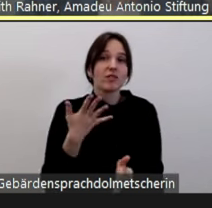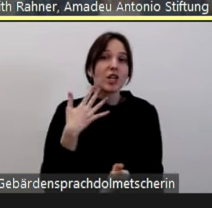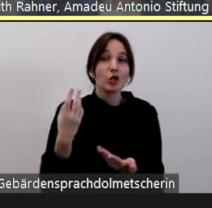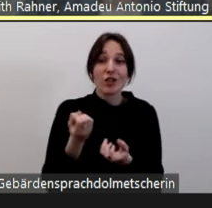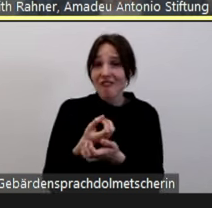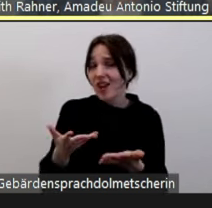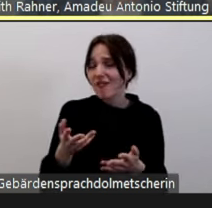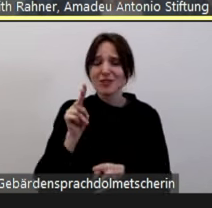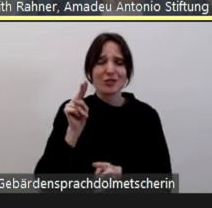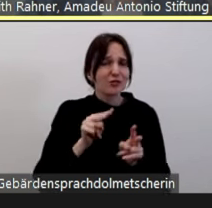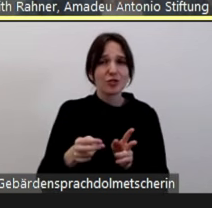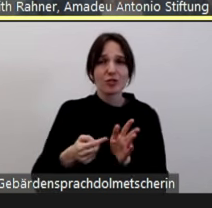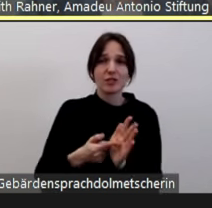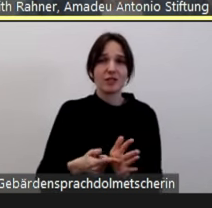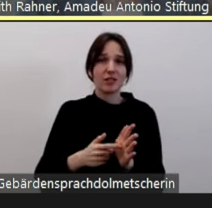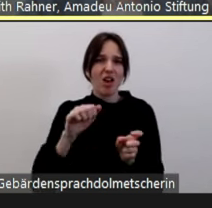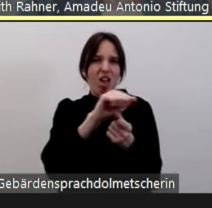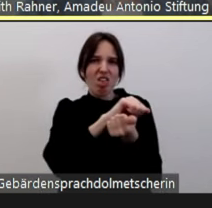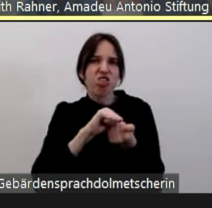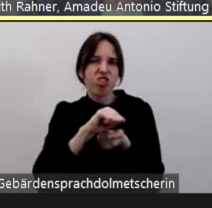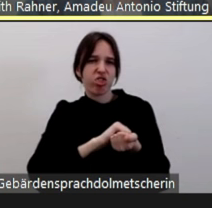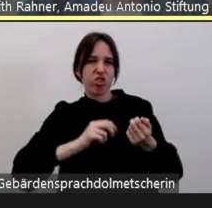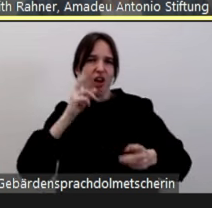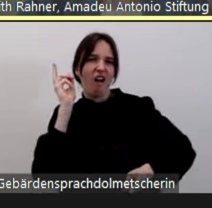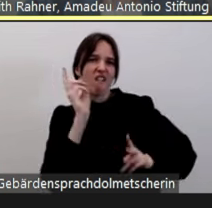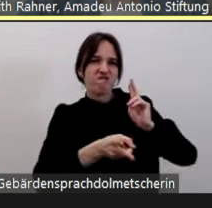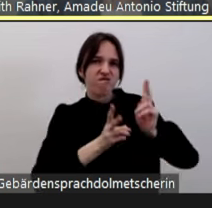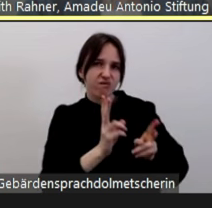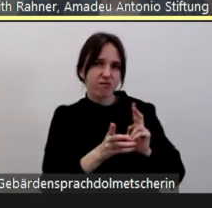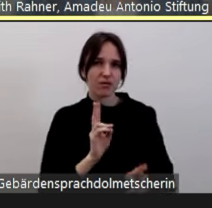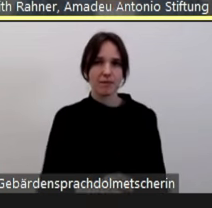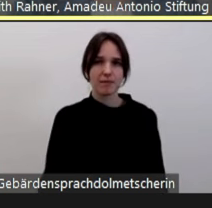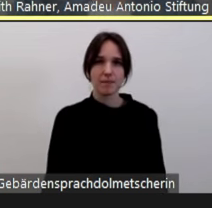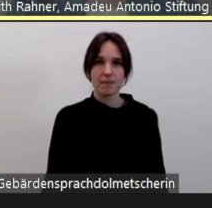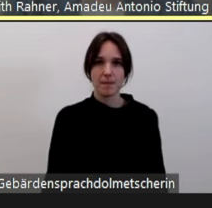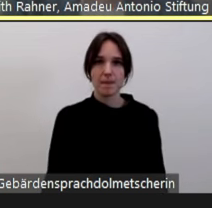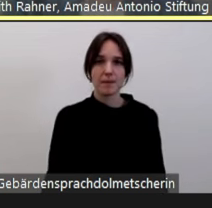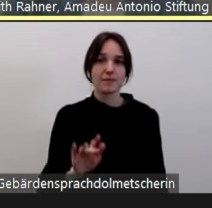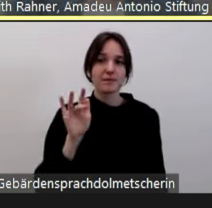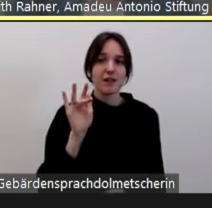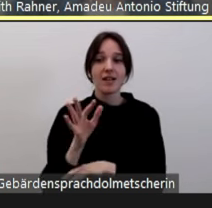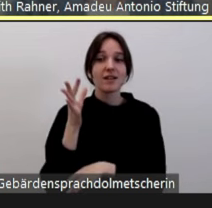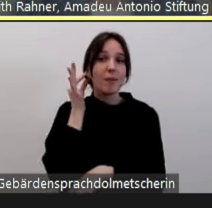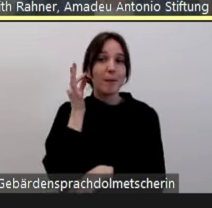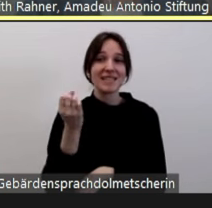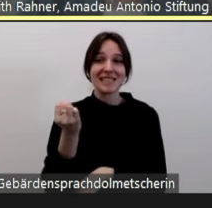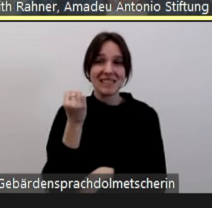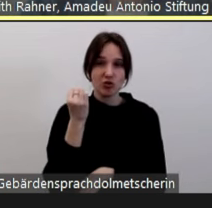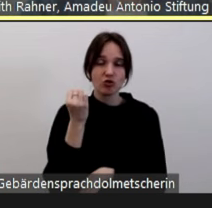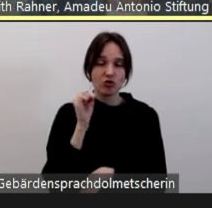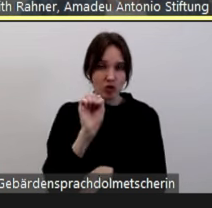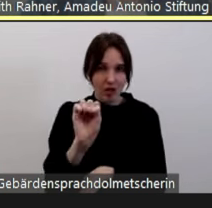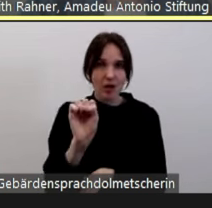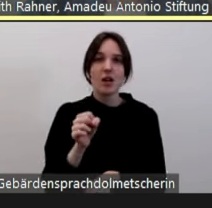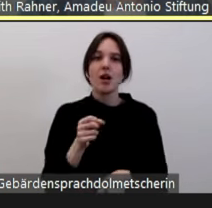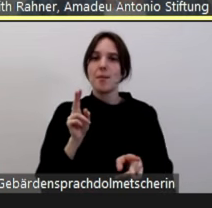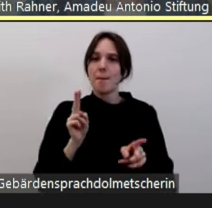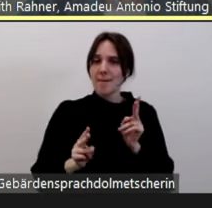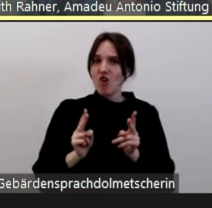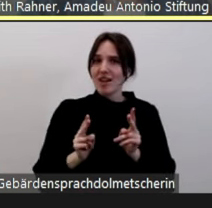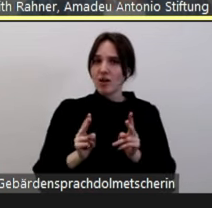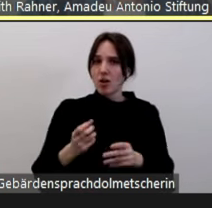Und da ist es wirklich auch auffällig, dass antifeministische Sachbeschädigungen im letzten Jahr, also da, wo wir die Zahlen erhoben haben,